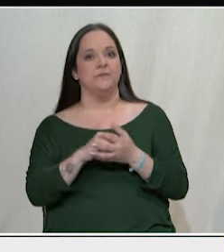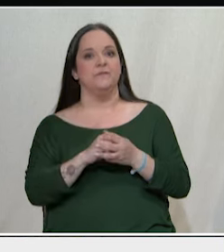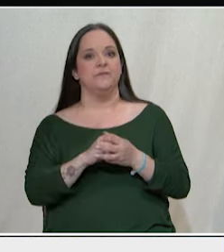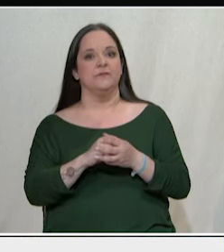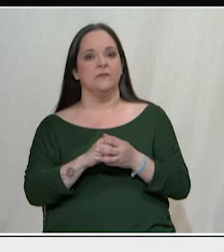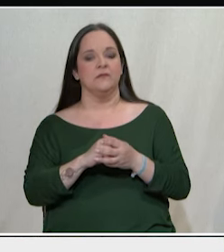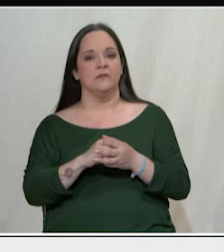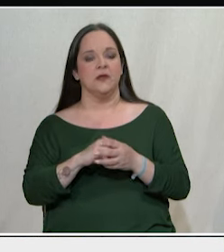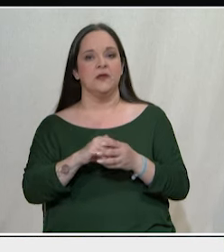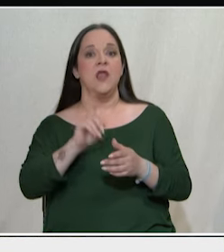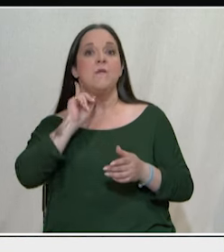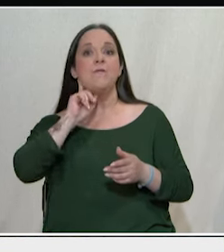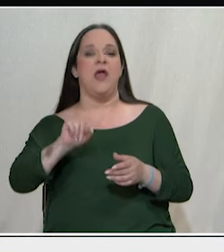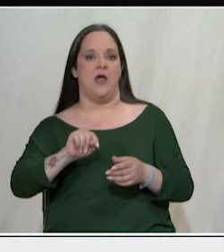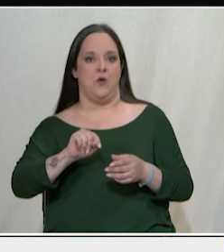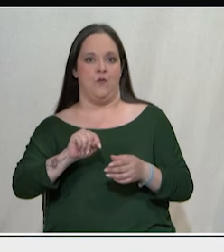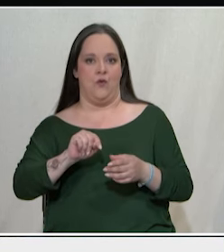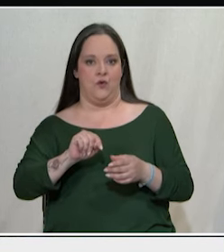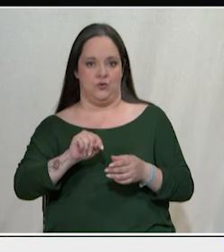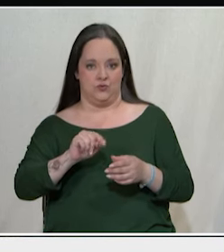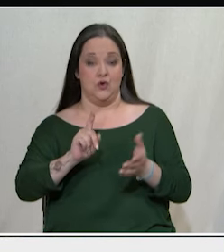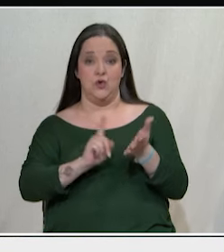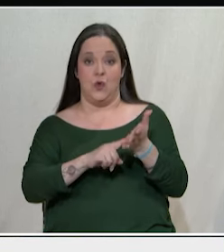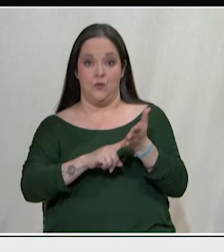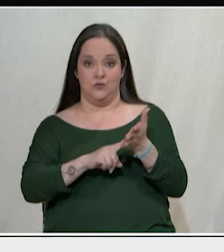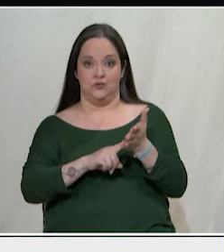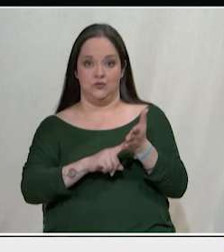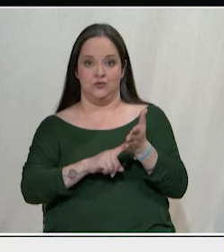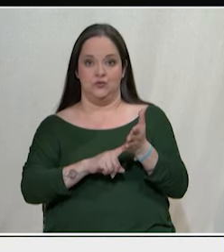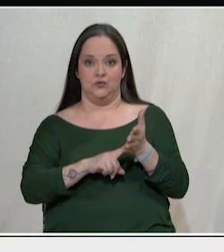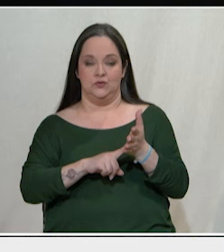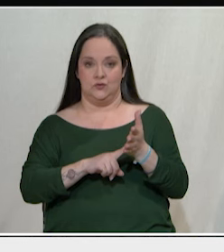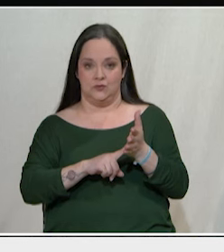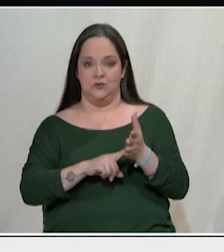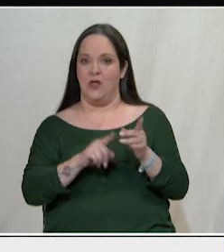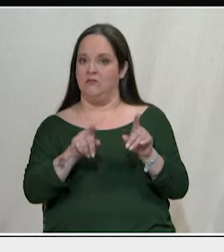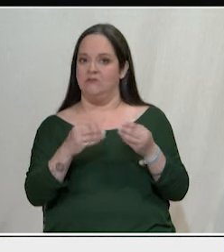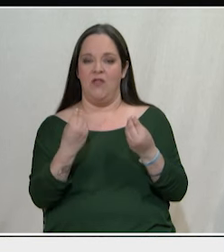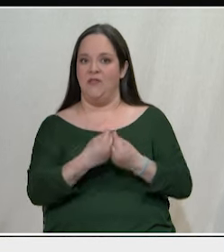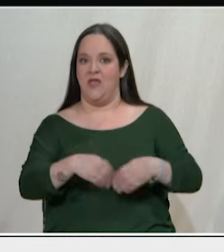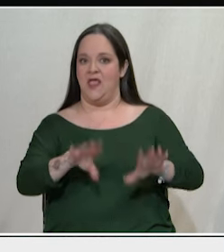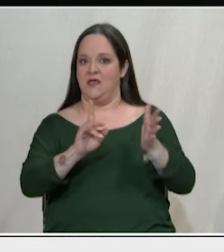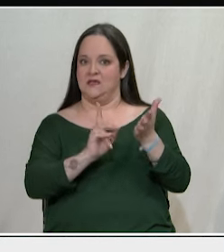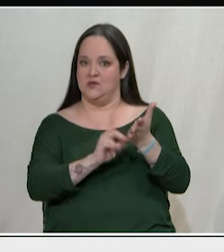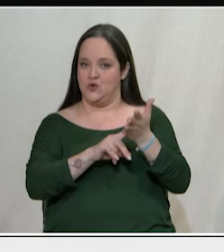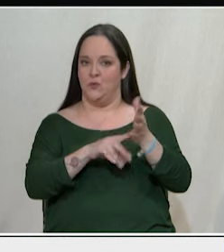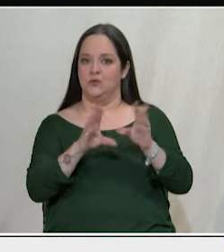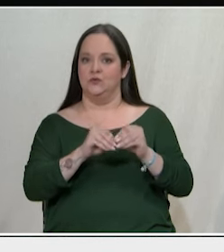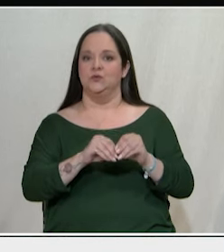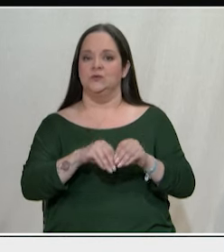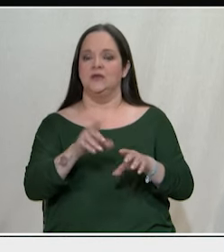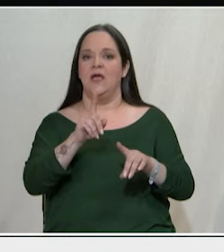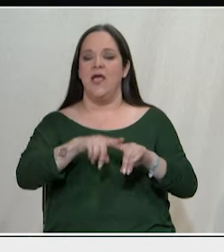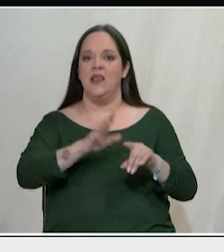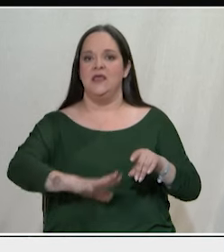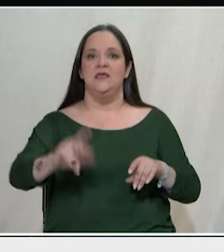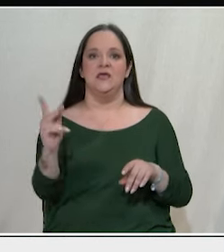αντισυνταγματικός νόμος και πλήρως απονομιμοποιημένος στη συνείδηση και της νεολαίας και των φοιτητών και της ελληνικής κοινωνίας